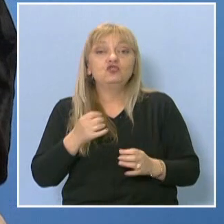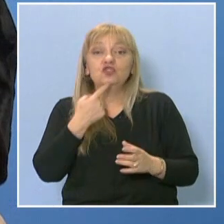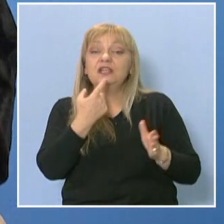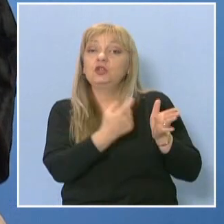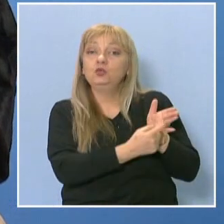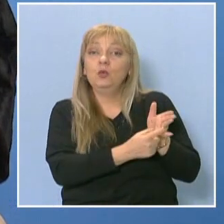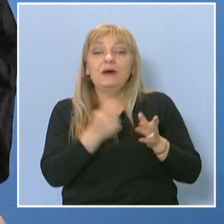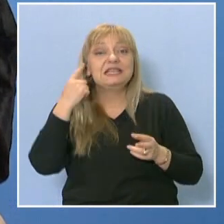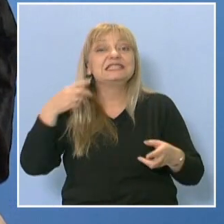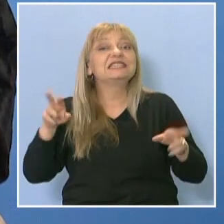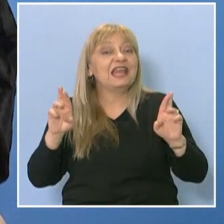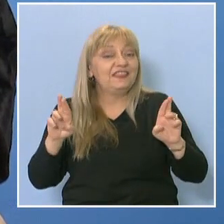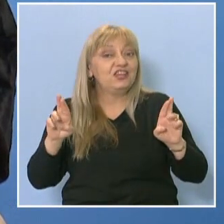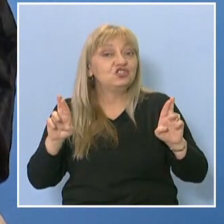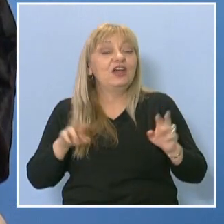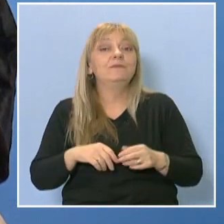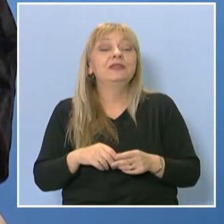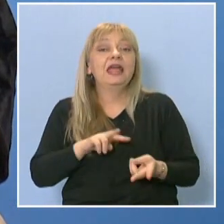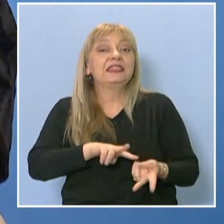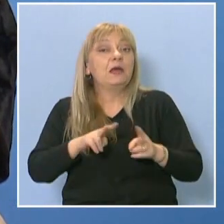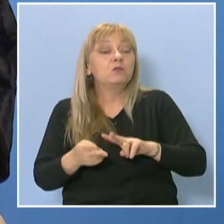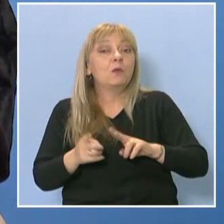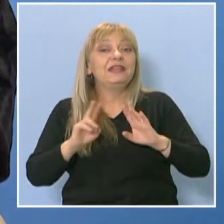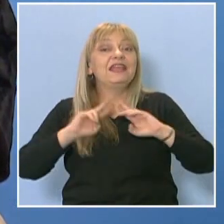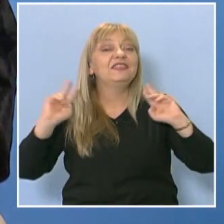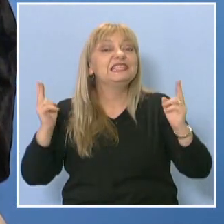надежда. Да променят света,